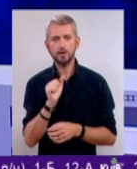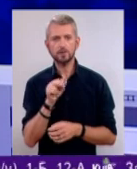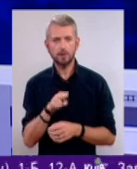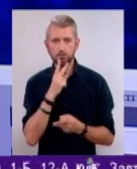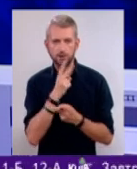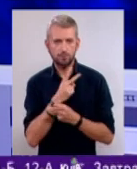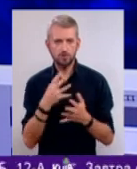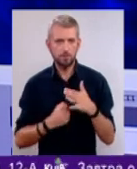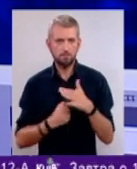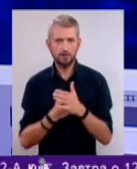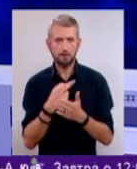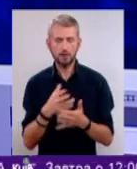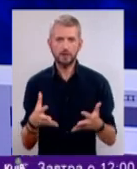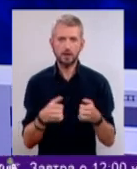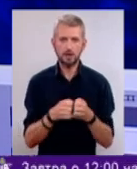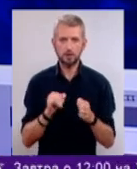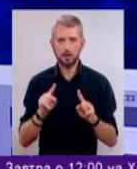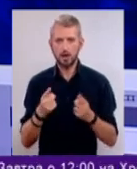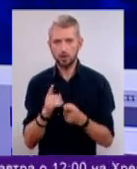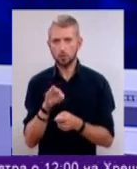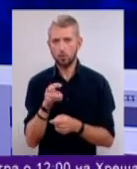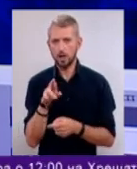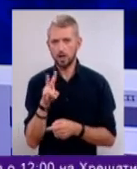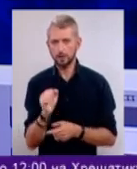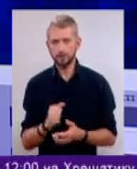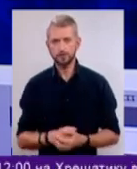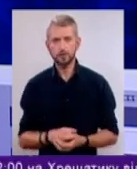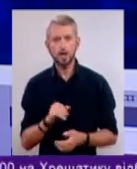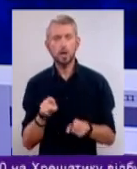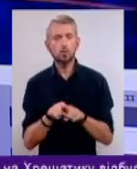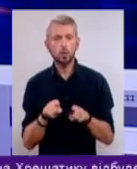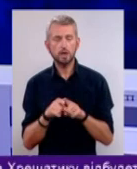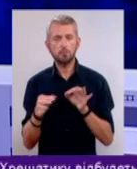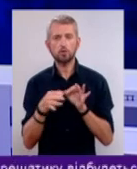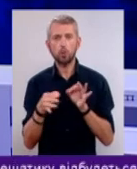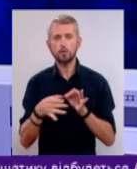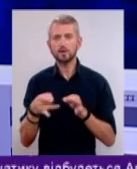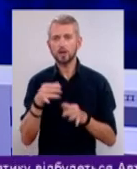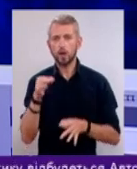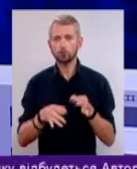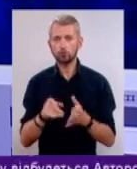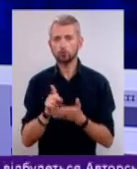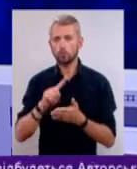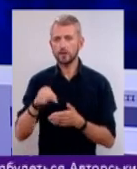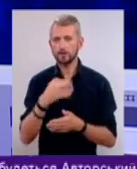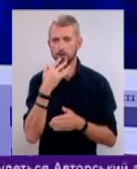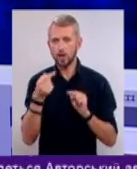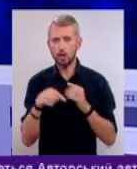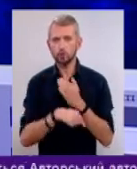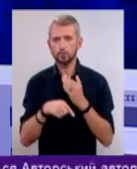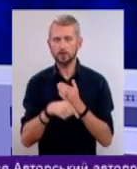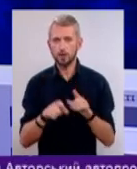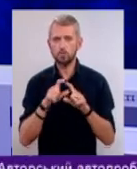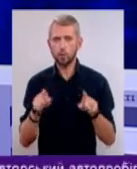СЕП не вбачає підстав для затримання і арешту Омеляна. І той самий Солом'янський райсуд зобов'язав Національне антикорупційне бюро